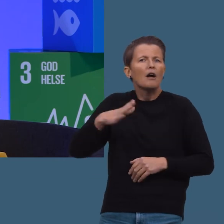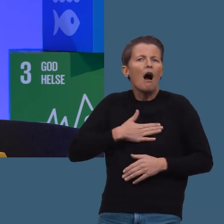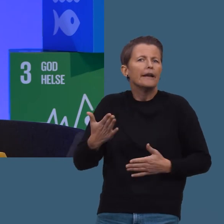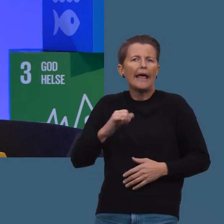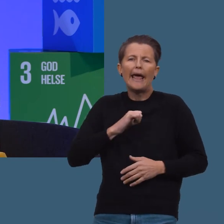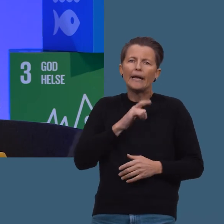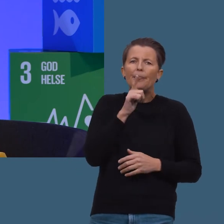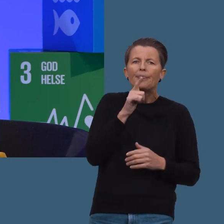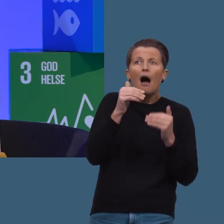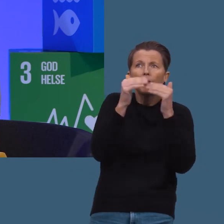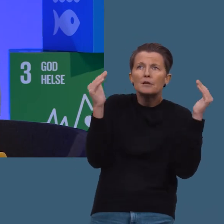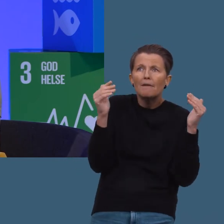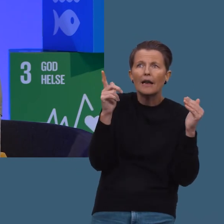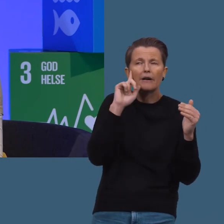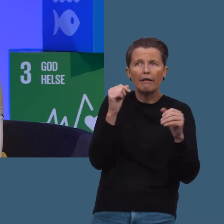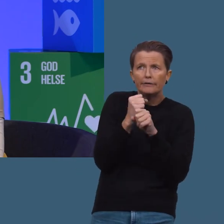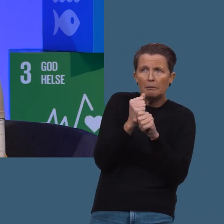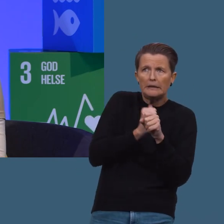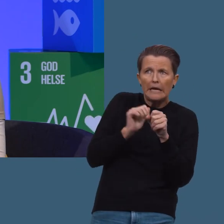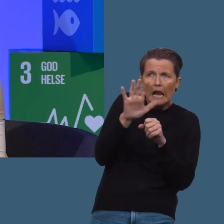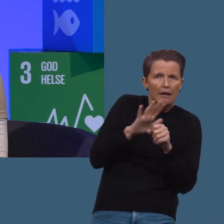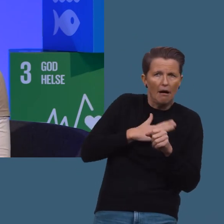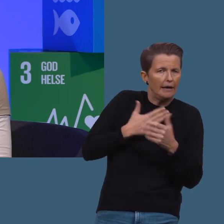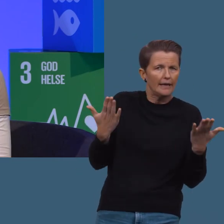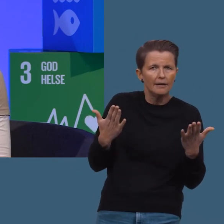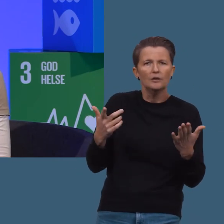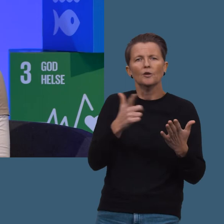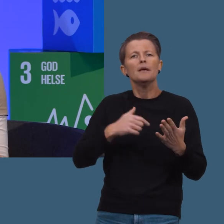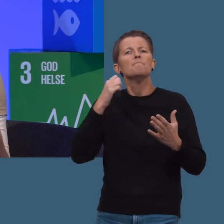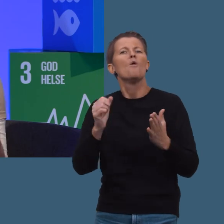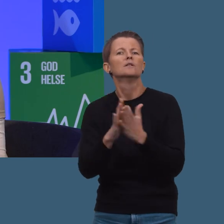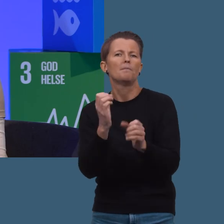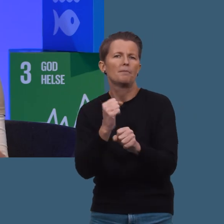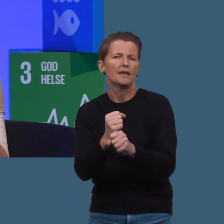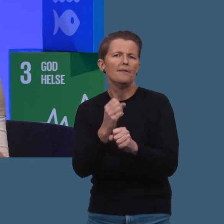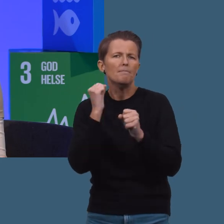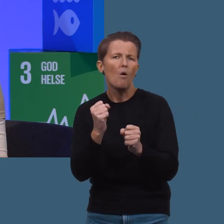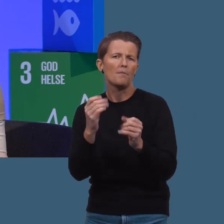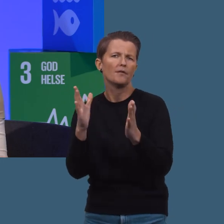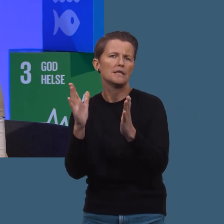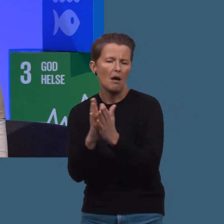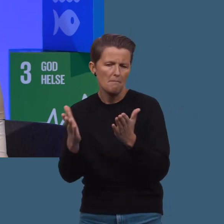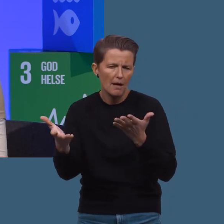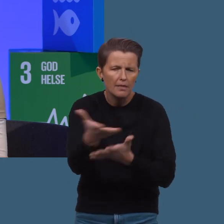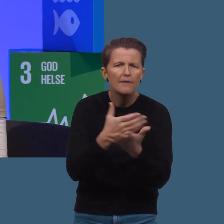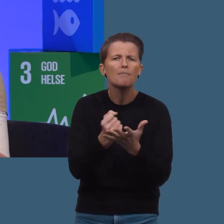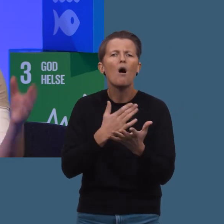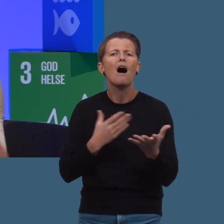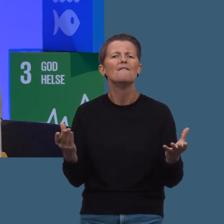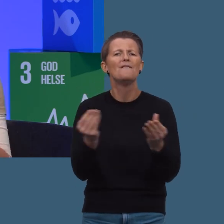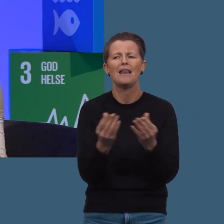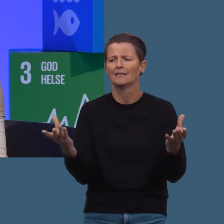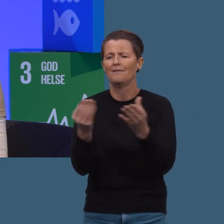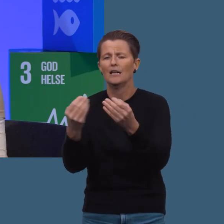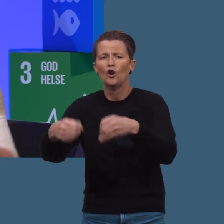Norge har ikke vår egen lille atmosfære vi kan jobbe med. Så vi må samarbeide, vi må snakke sammen, vi må få